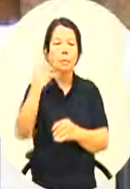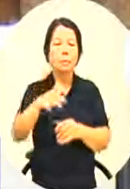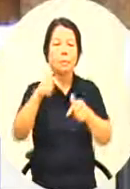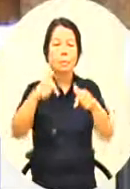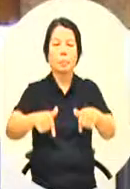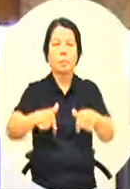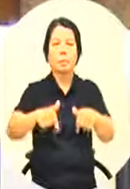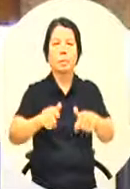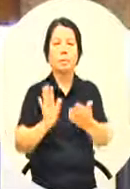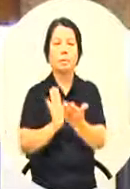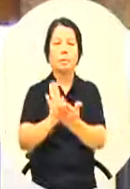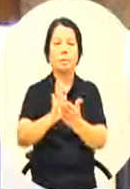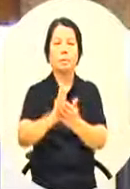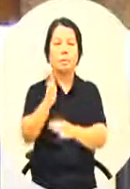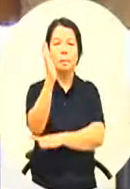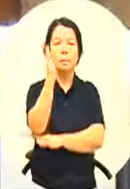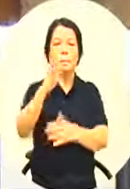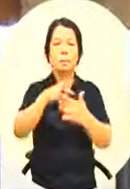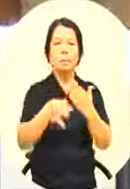请举手